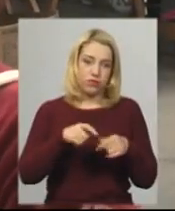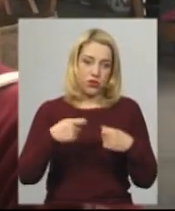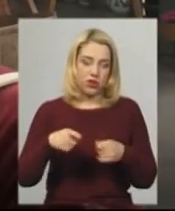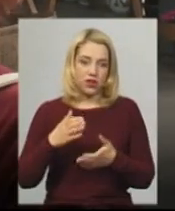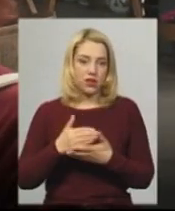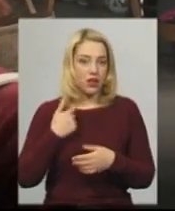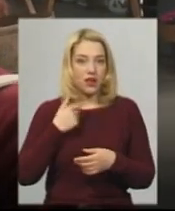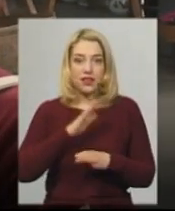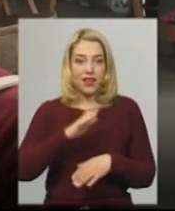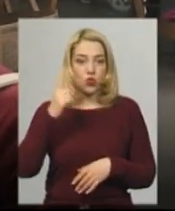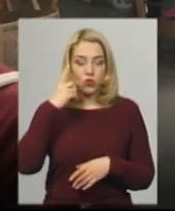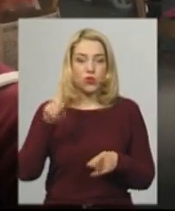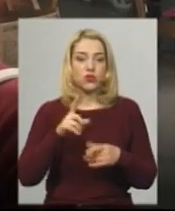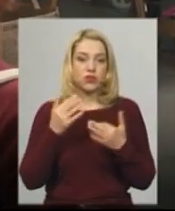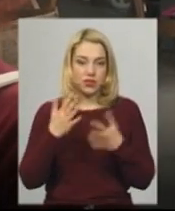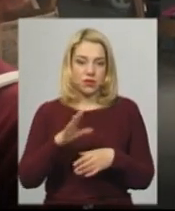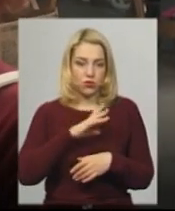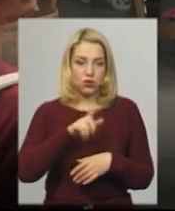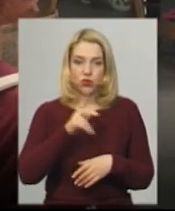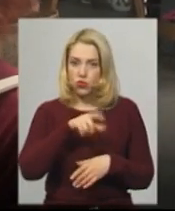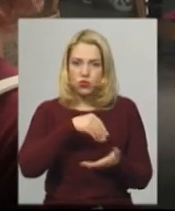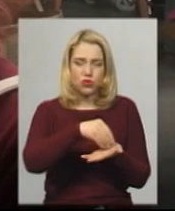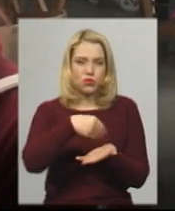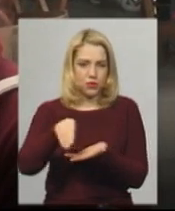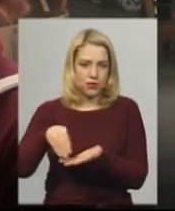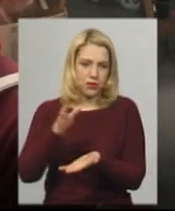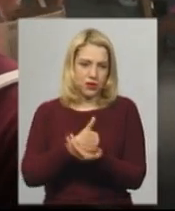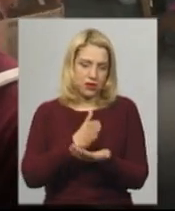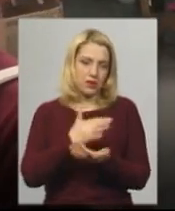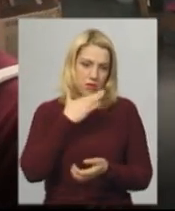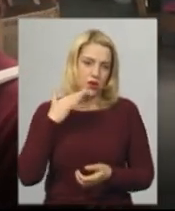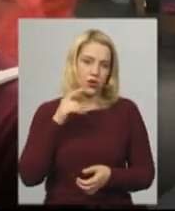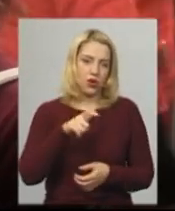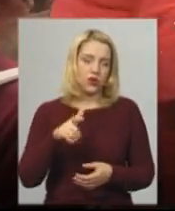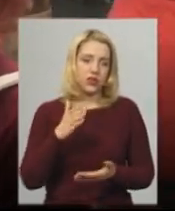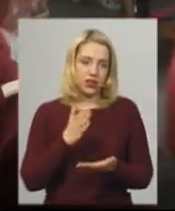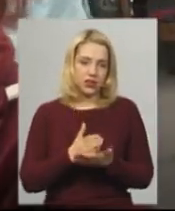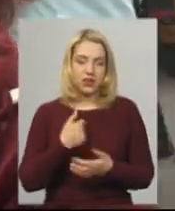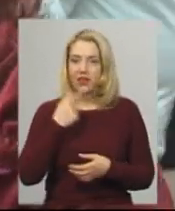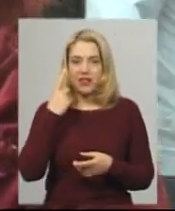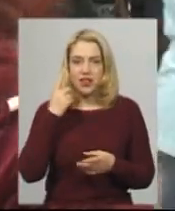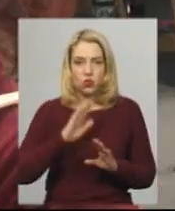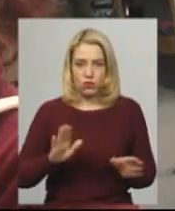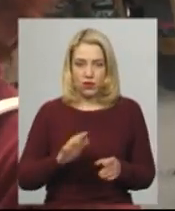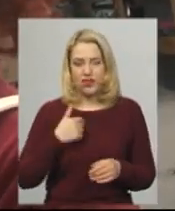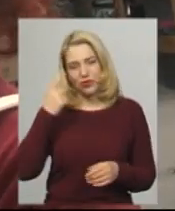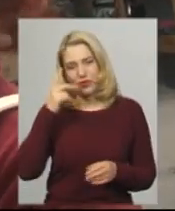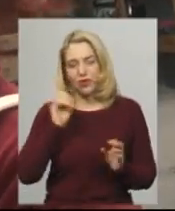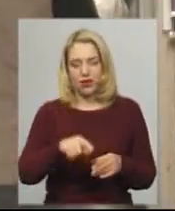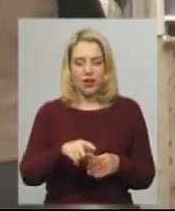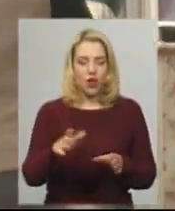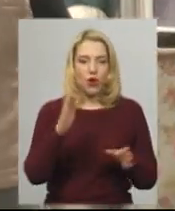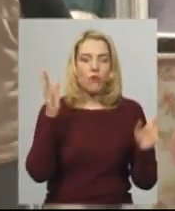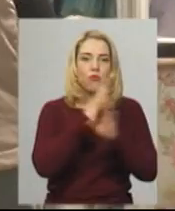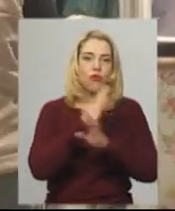Я не думала, що стільки людей, але люди все купують, бачу, люди все купують і багато людей є. Я не думала, я думала, що вийду, провідь товар